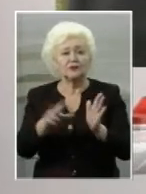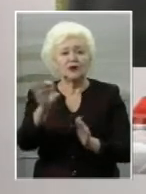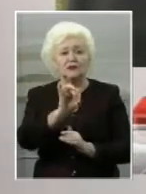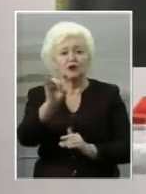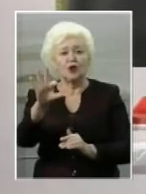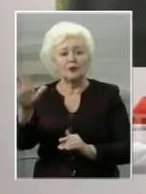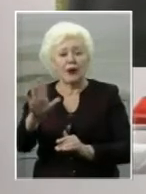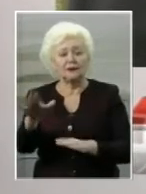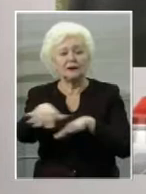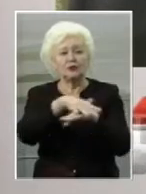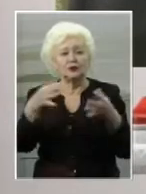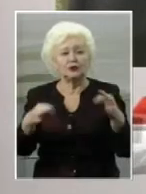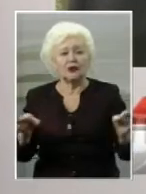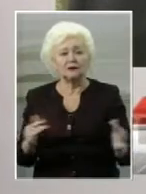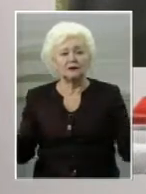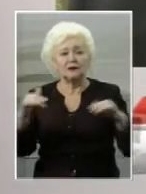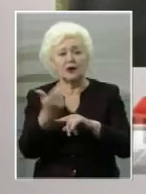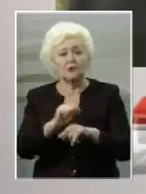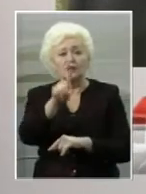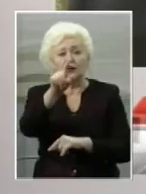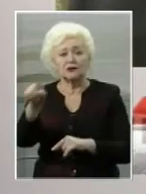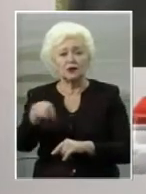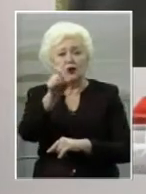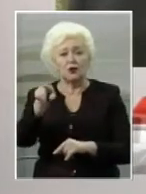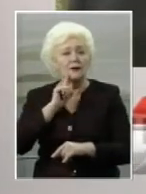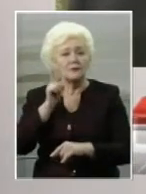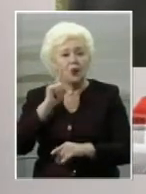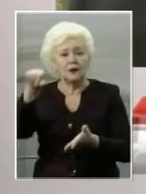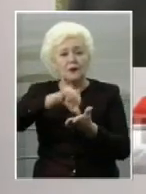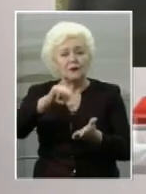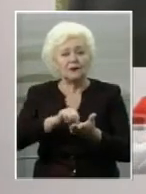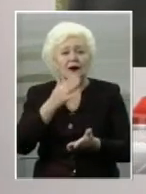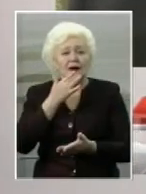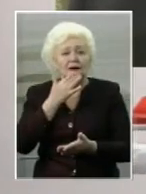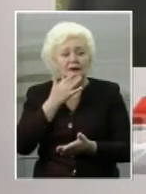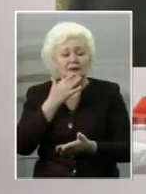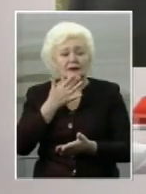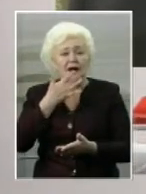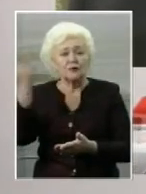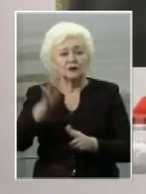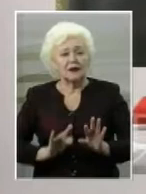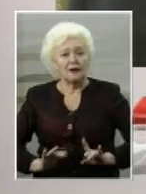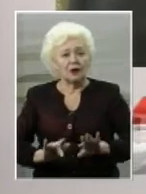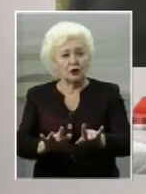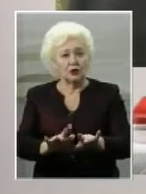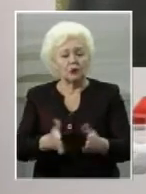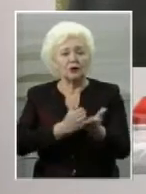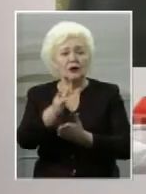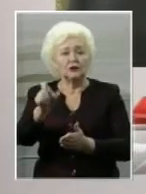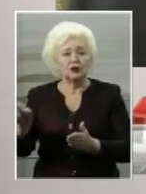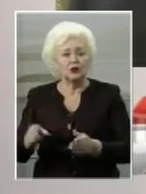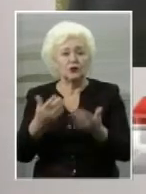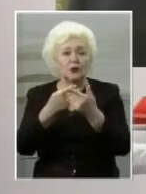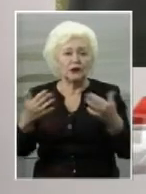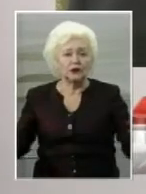Свободи. Цього року зібралося більше сотні людей. Це молодь, представники націонал-патріотичних рухів, чиновники та